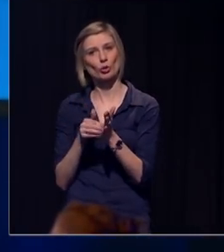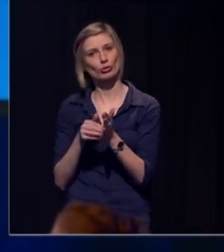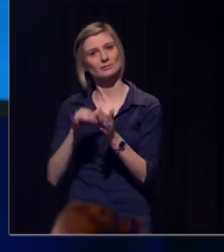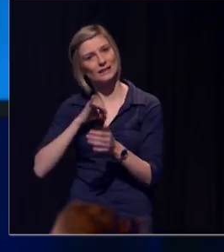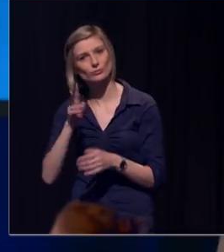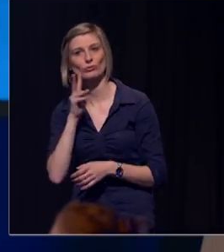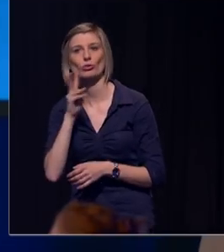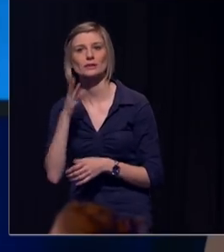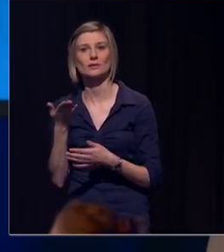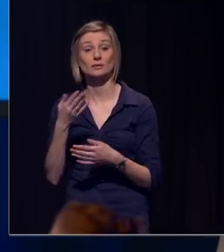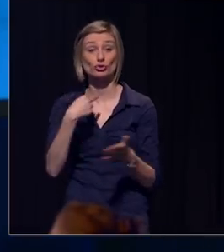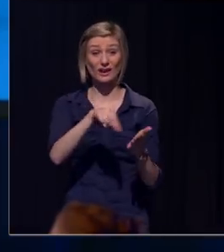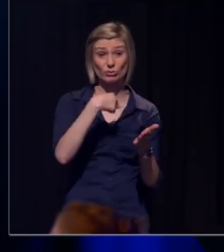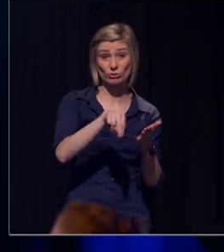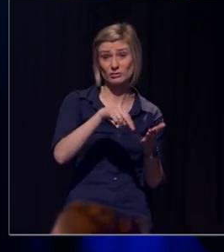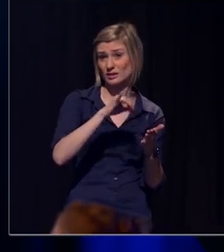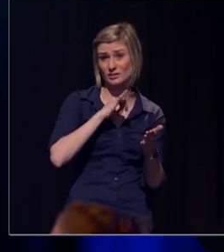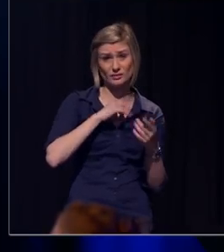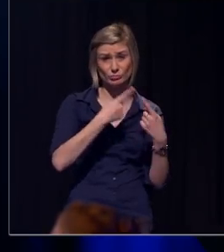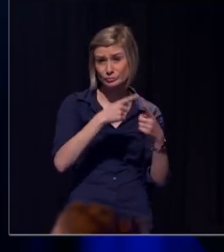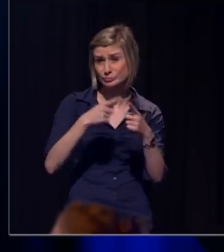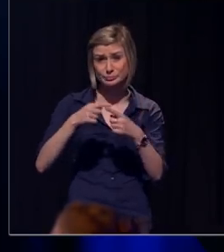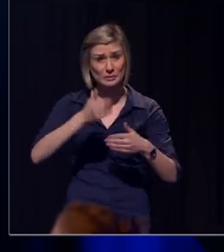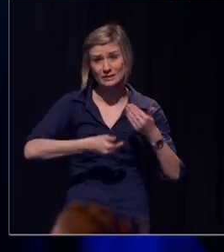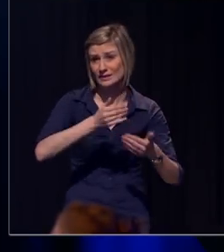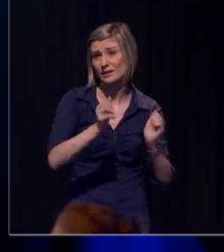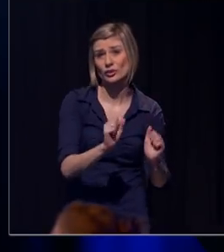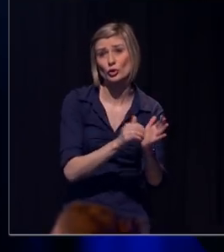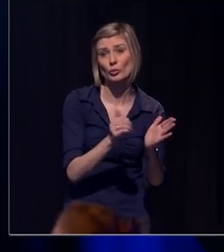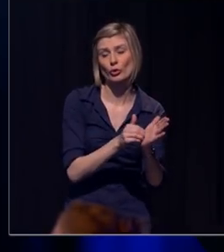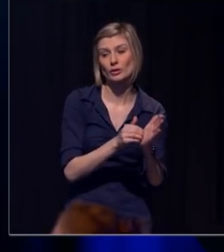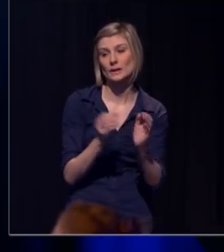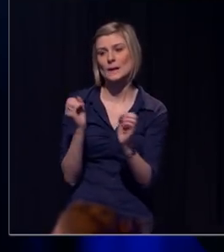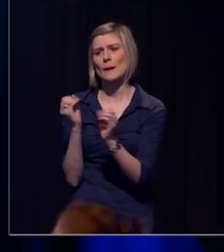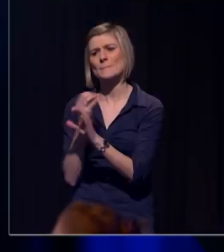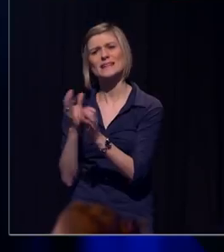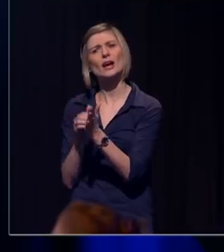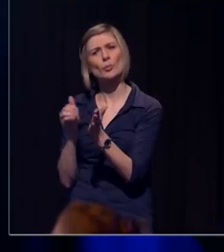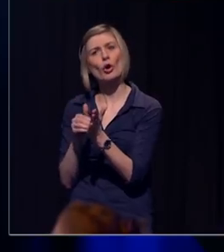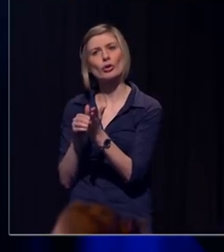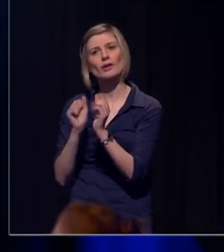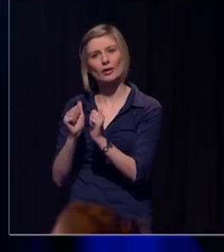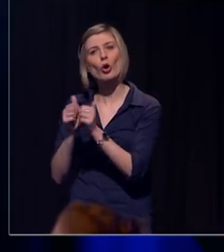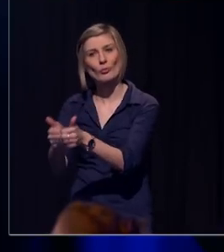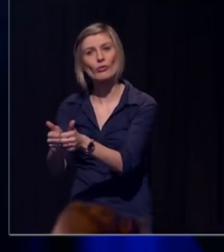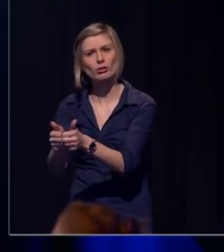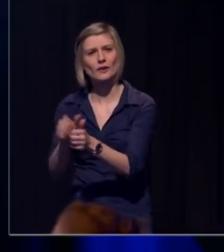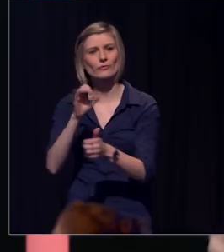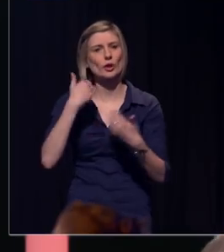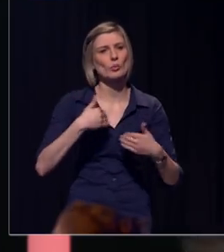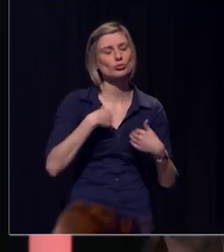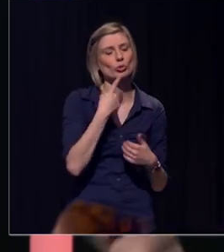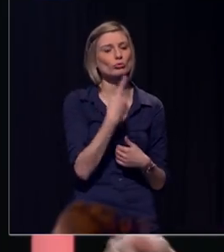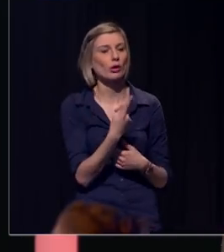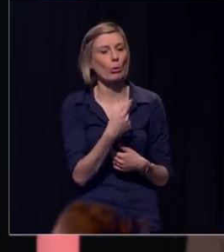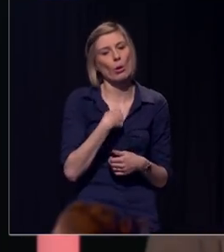die we kunnen gebruiken met technologie. Een eerste is dat je je mediagebruik kan volgen. Veel mensen onderschatten hoeveel tijd ze daar aan spenderen. Dat